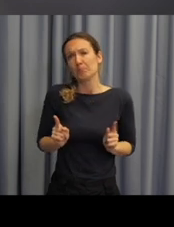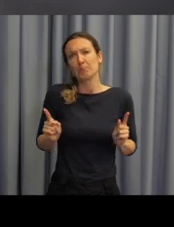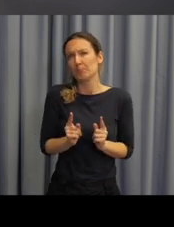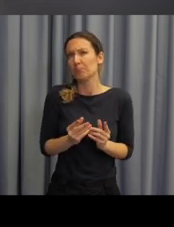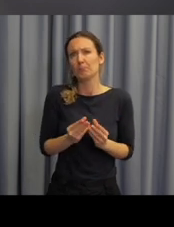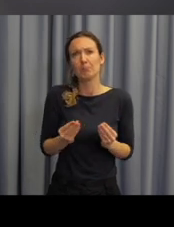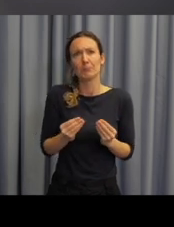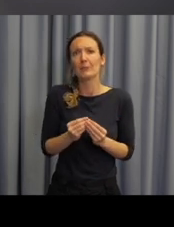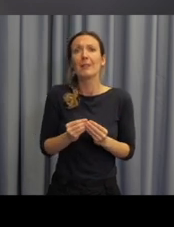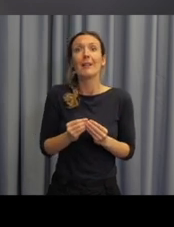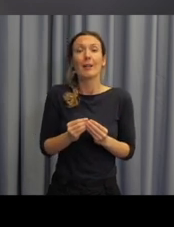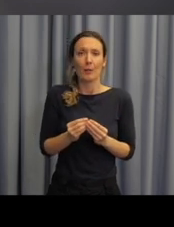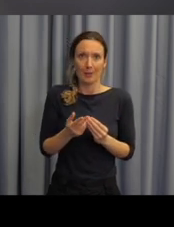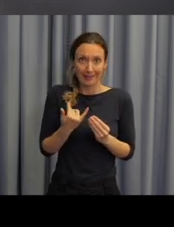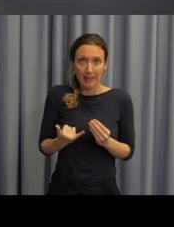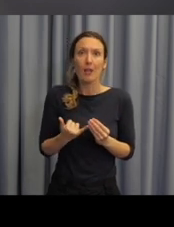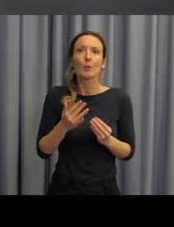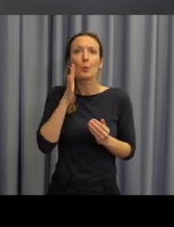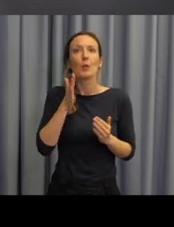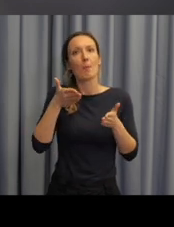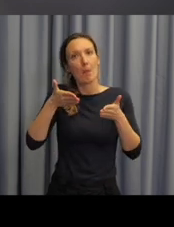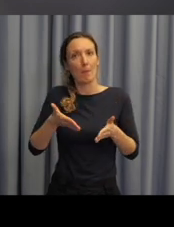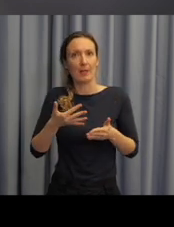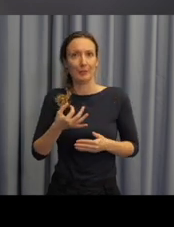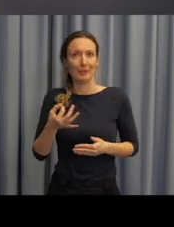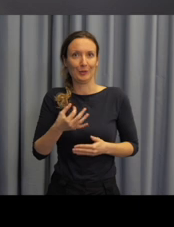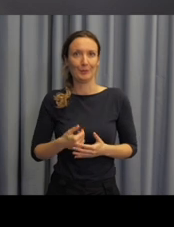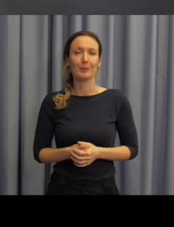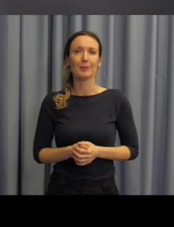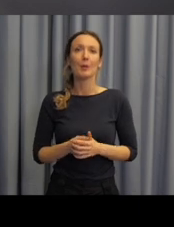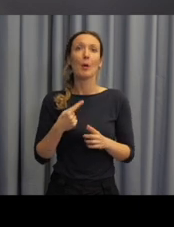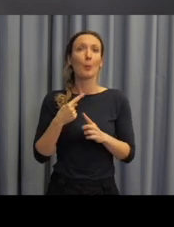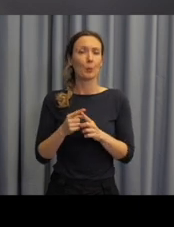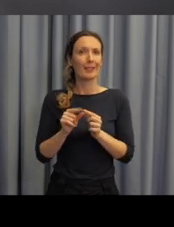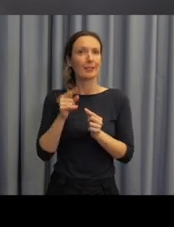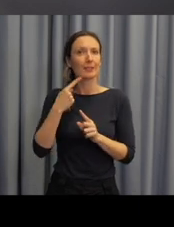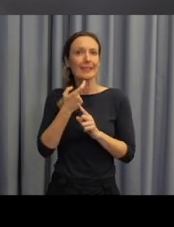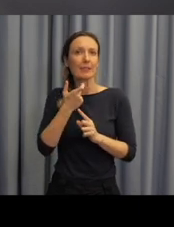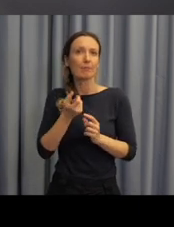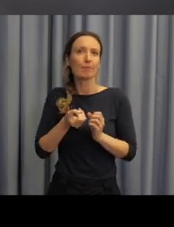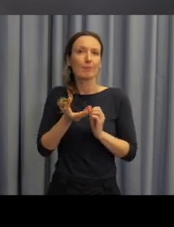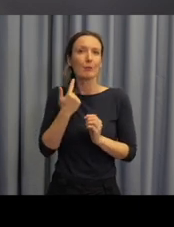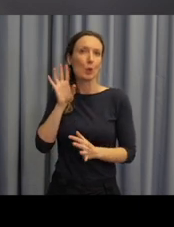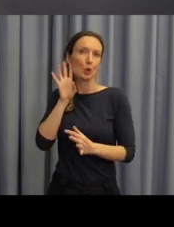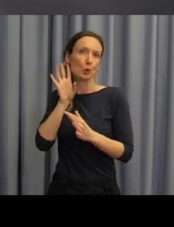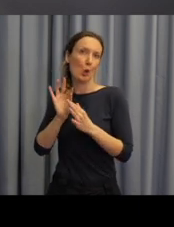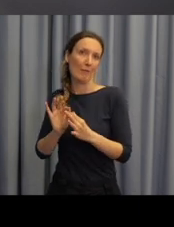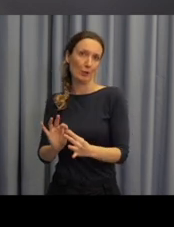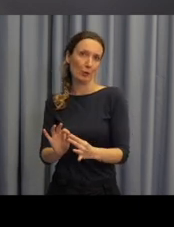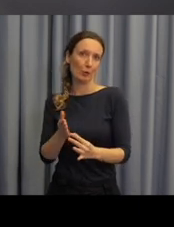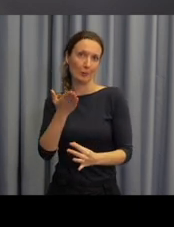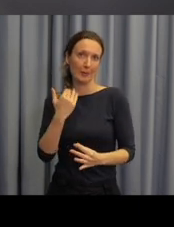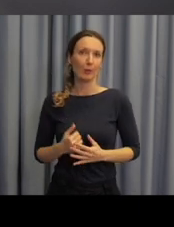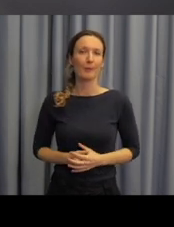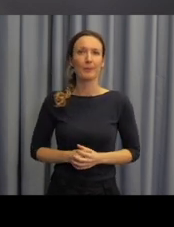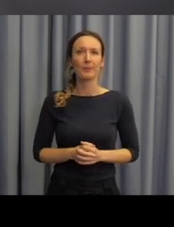ten obsah, nad kterým jsme se tady teď sešli a vrátit se trošičku k historii. My si tady společně budeme teď